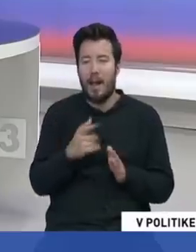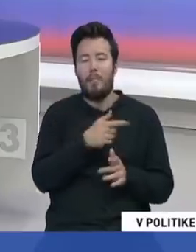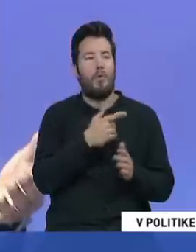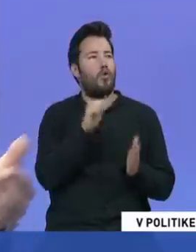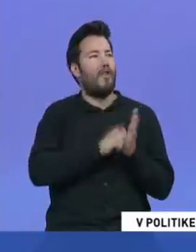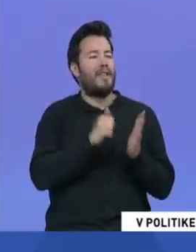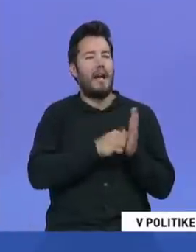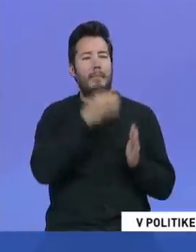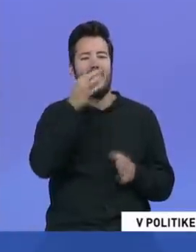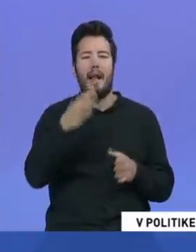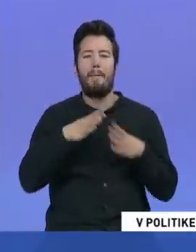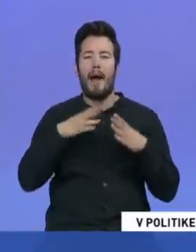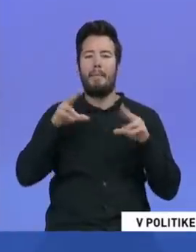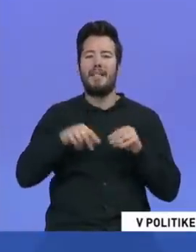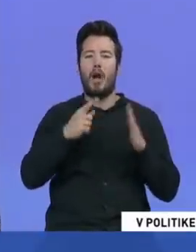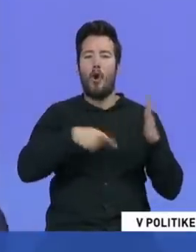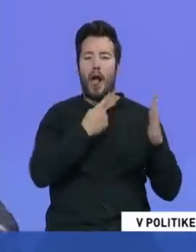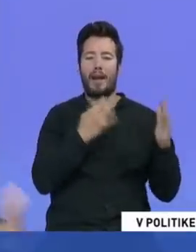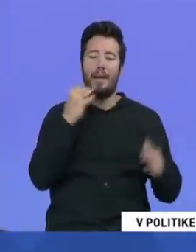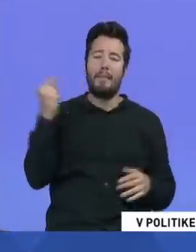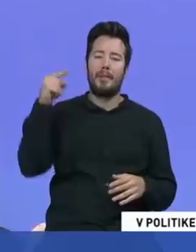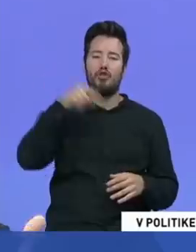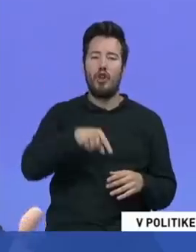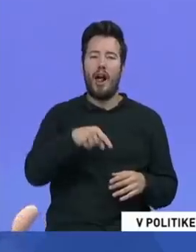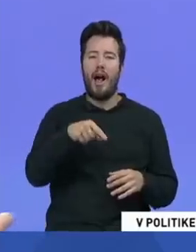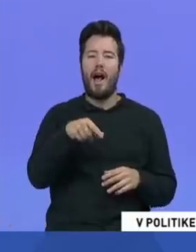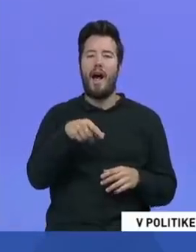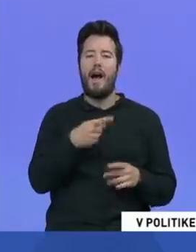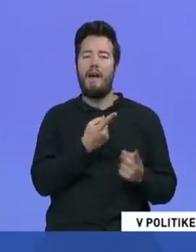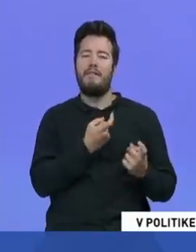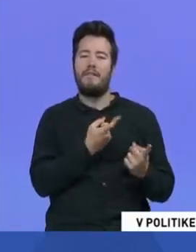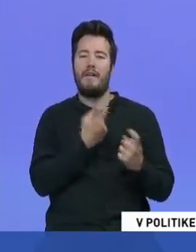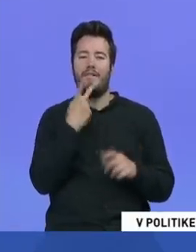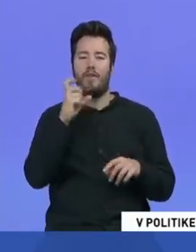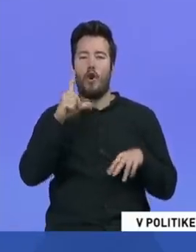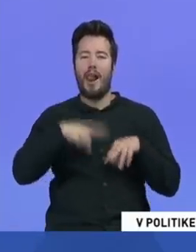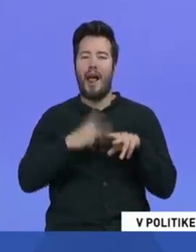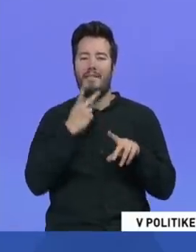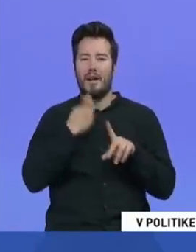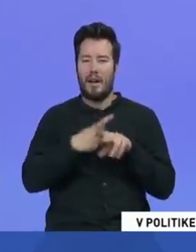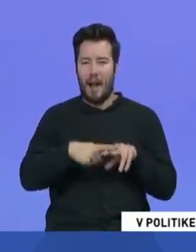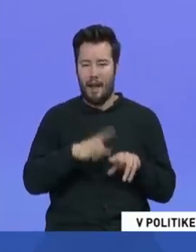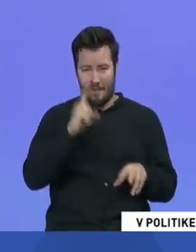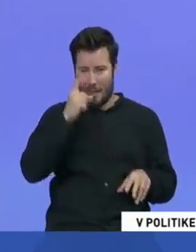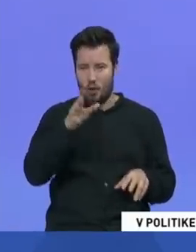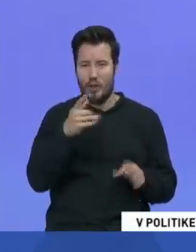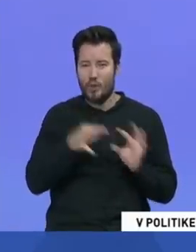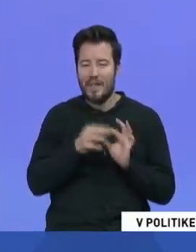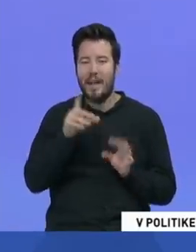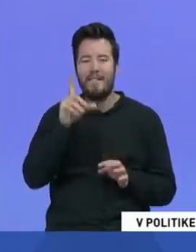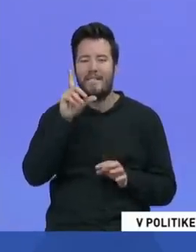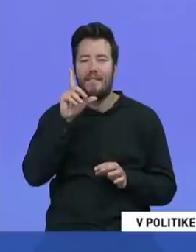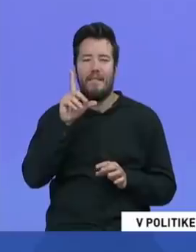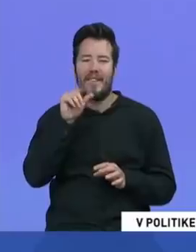pýtali pána predsedu Kolára, že či keby za ním došla volávka, čo by robil, tak asi nemyslí toho operenca, že? Čiže myslel som tým čisto